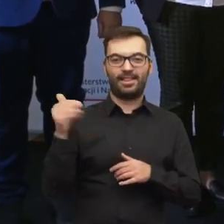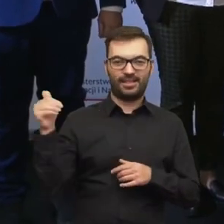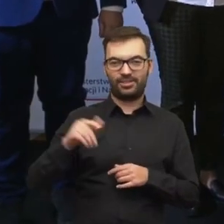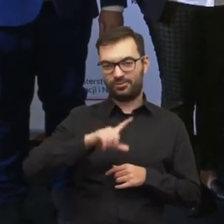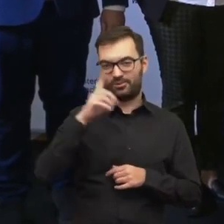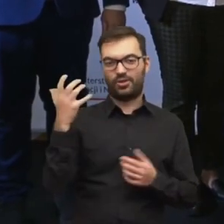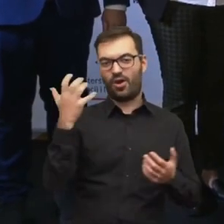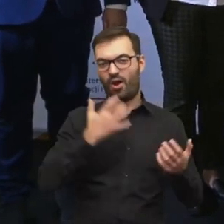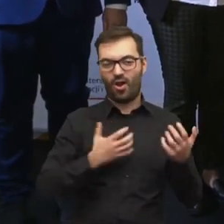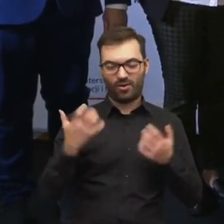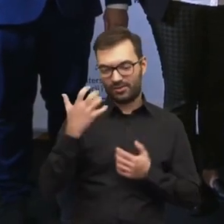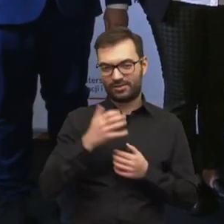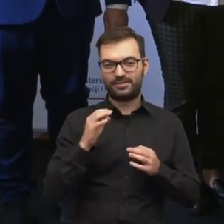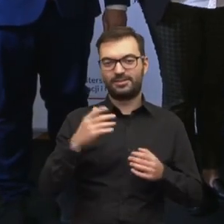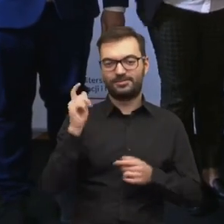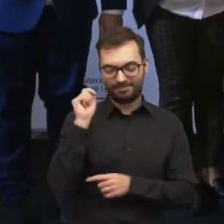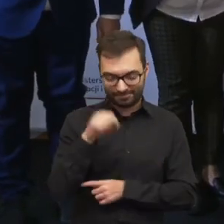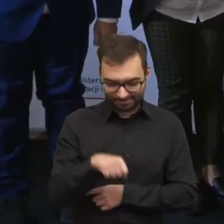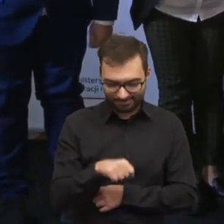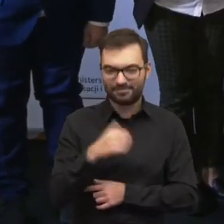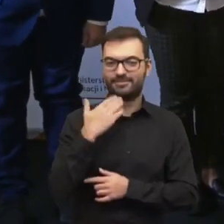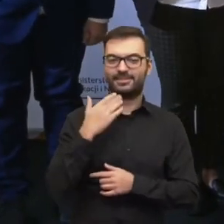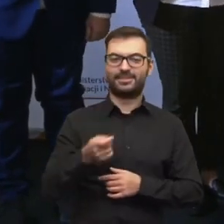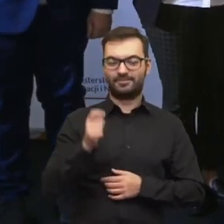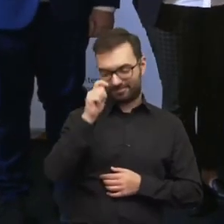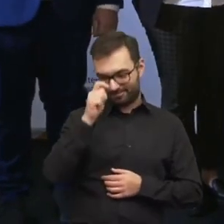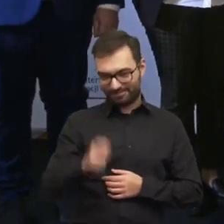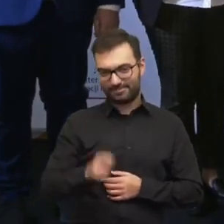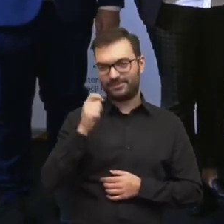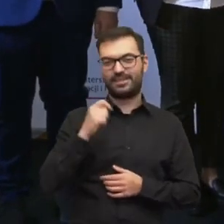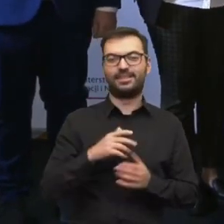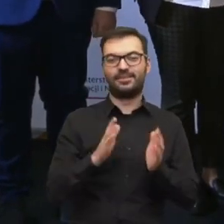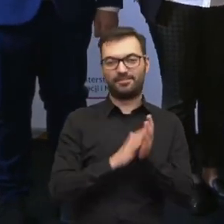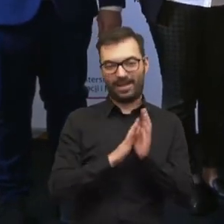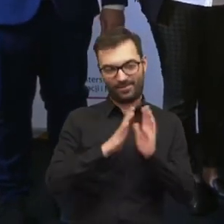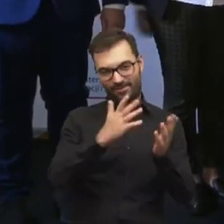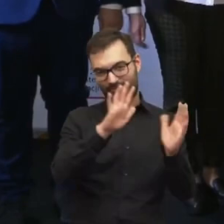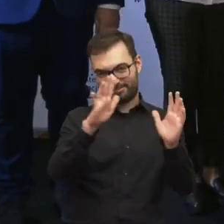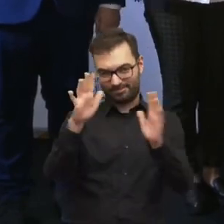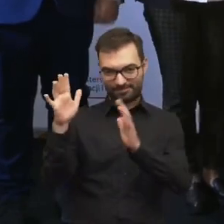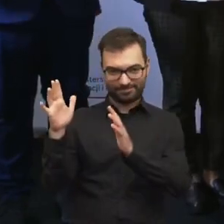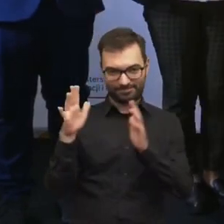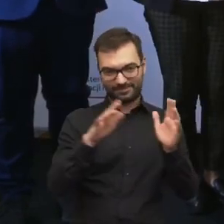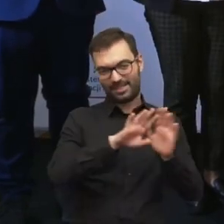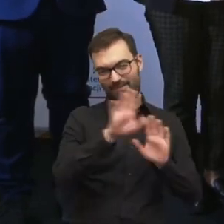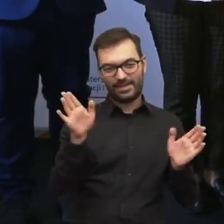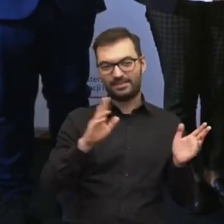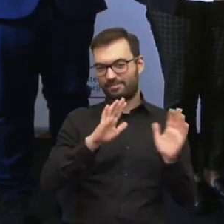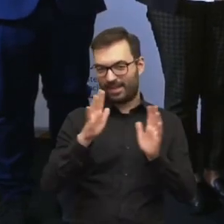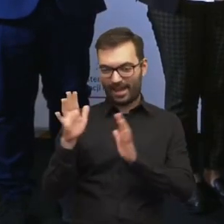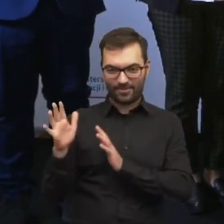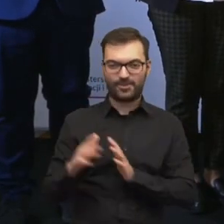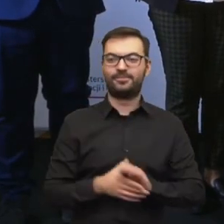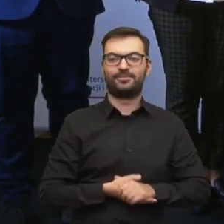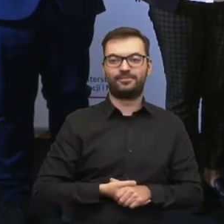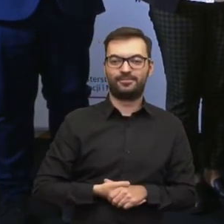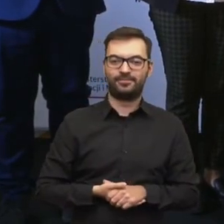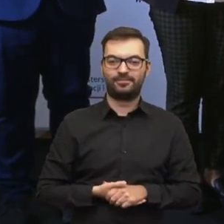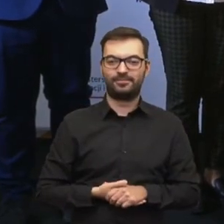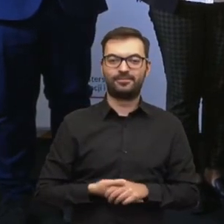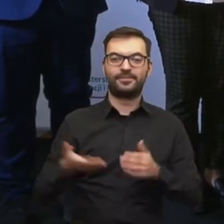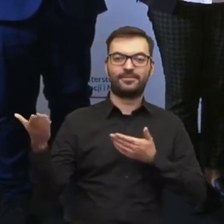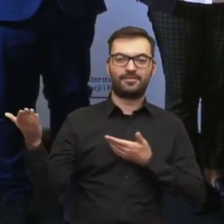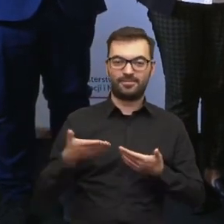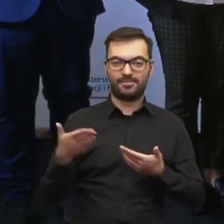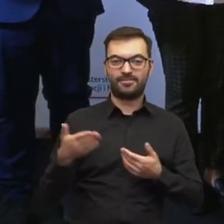dzisiaj było z nami, także kłaniamy się bardzo serdecznie. Dla Państwa teraz brawo, że byliście z nami i